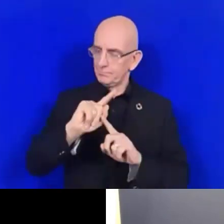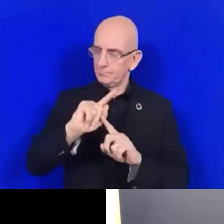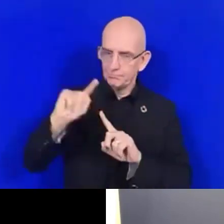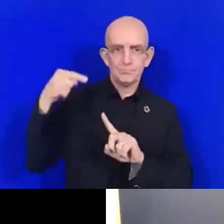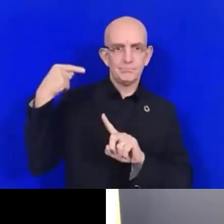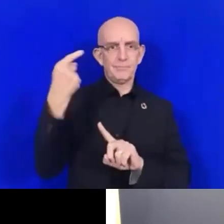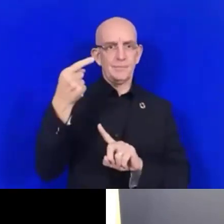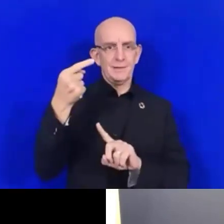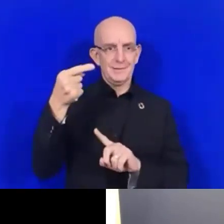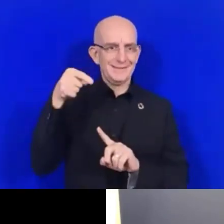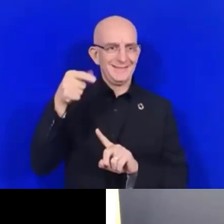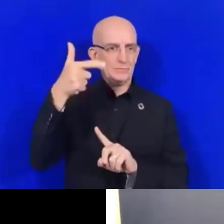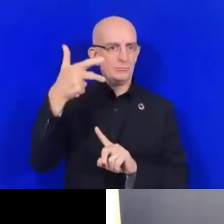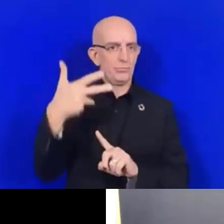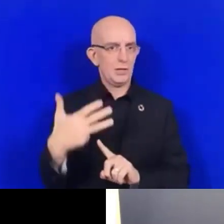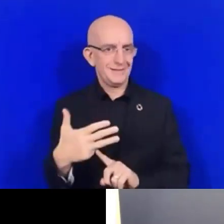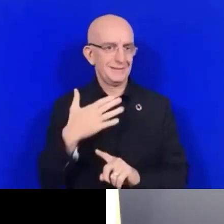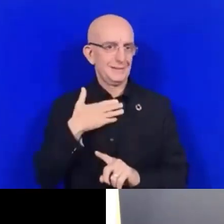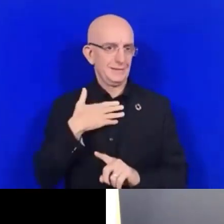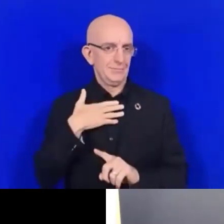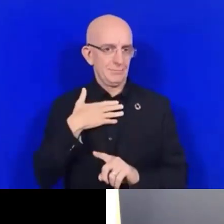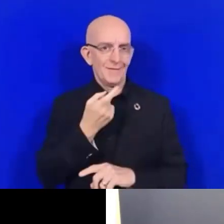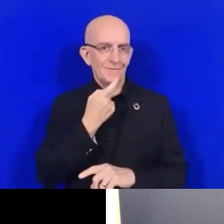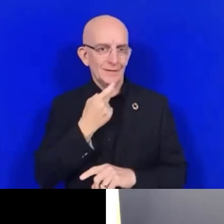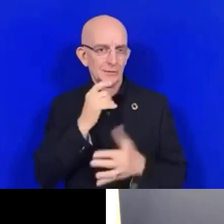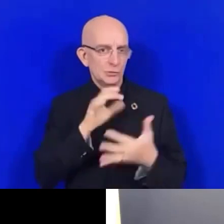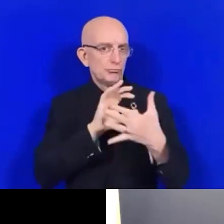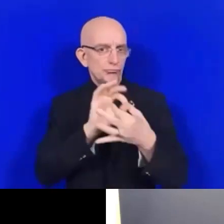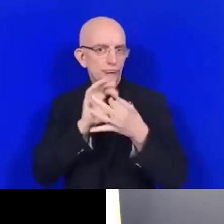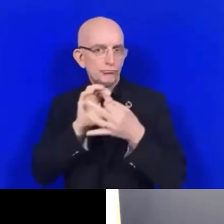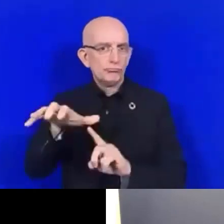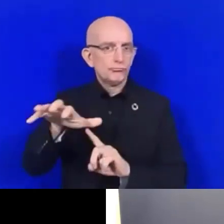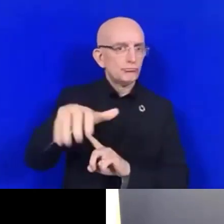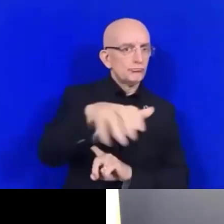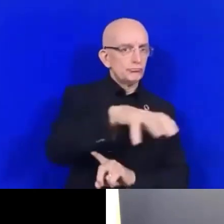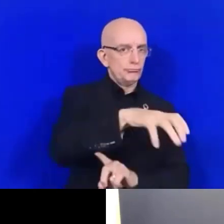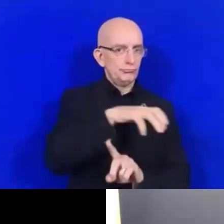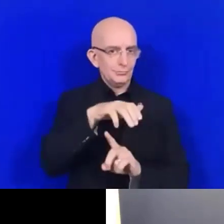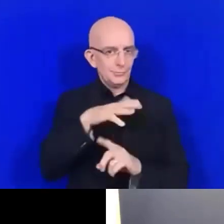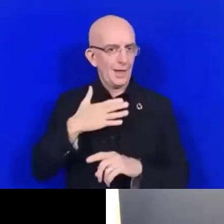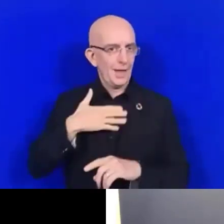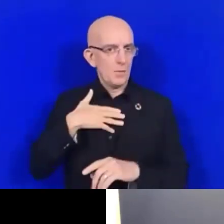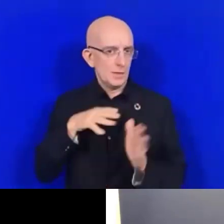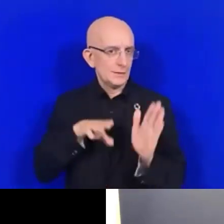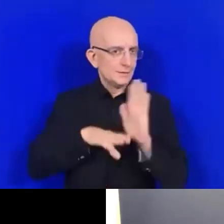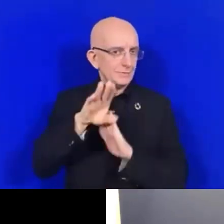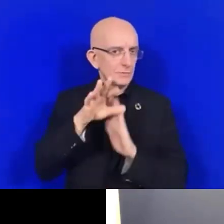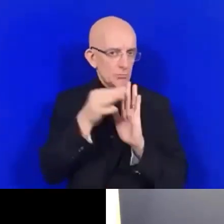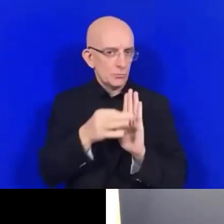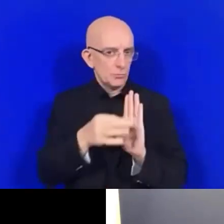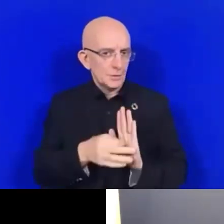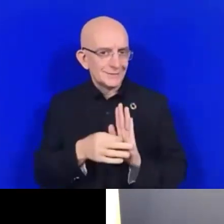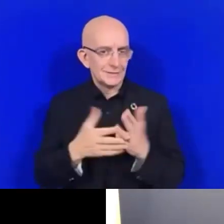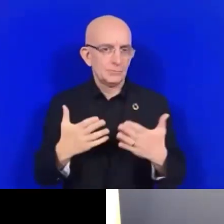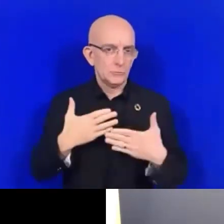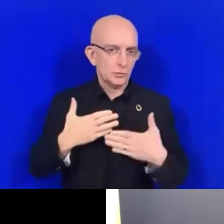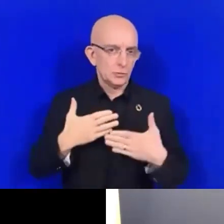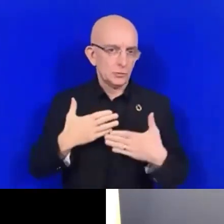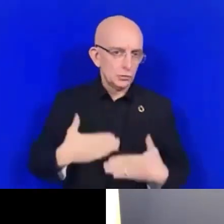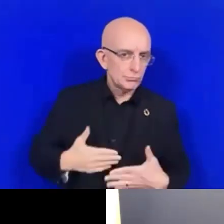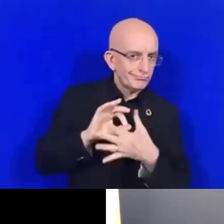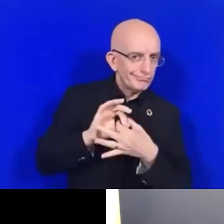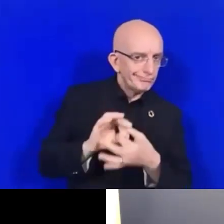l'assistance humanitaire. nous pensons ou nous croyons fermement que sans la participation des personnes en situation